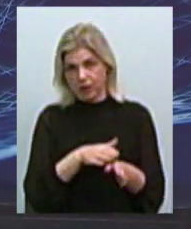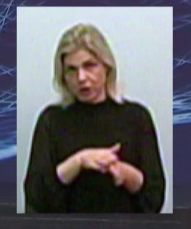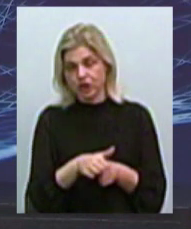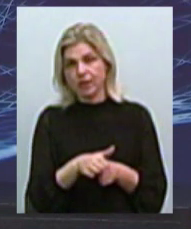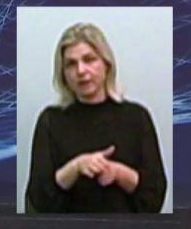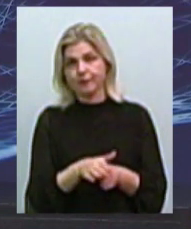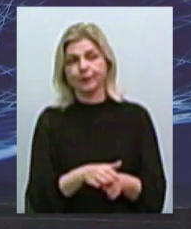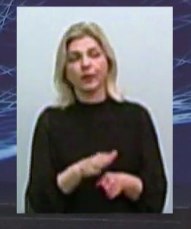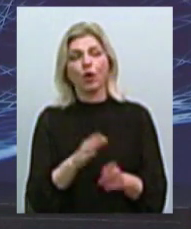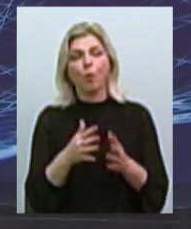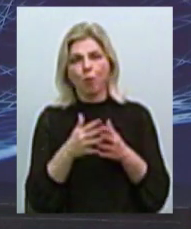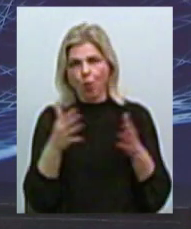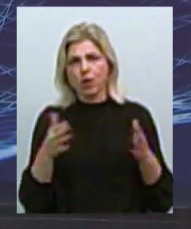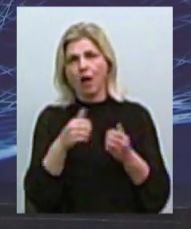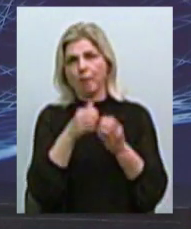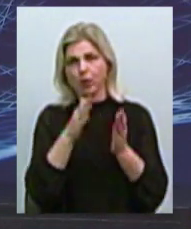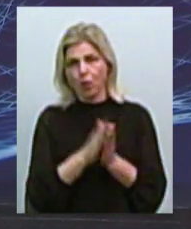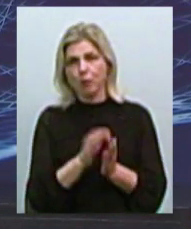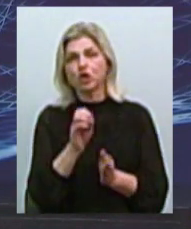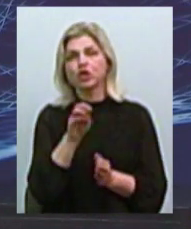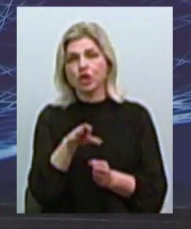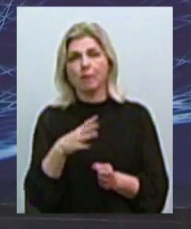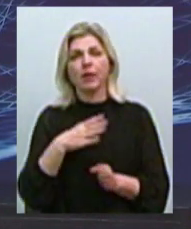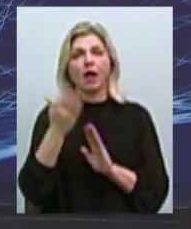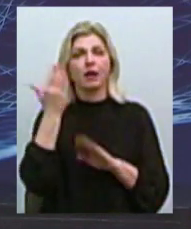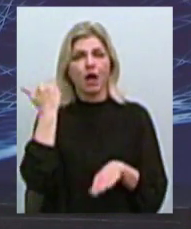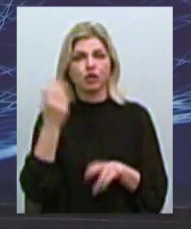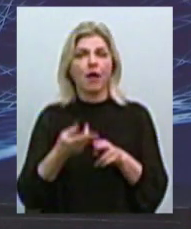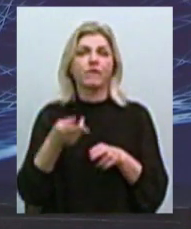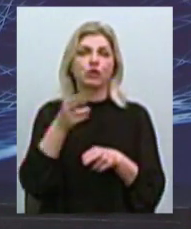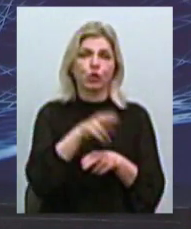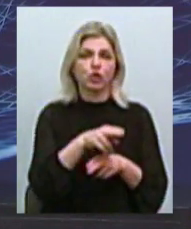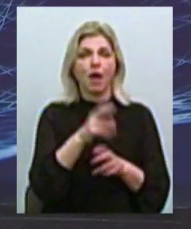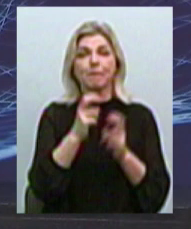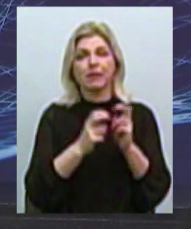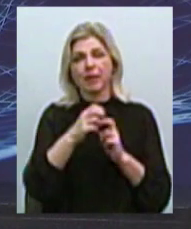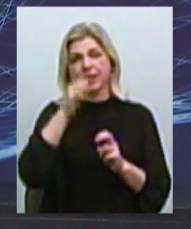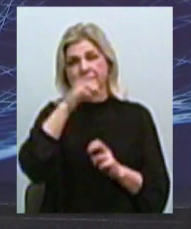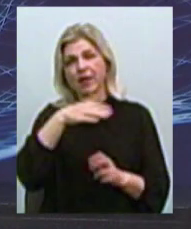більш полному об'ємі, чим раніше відшкодовувалась передприєм, організам,